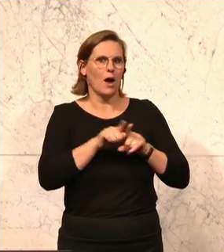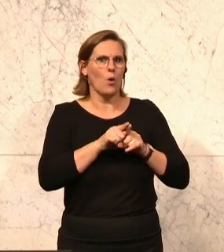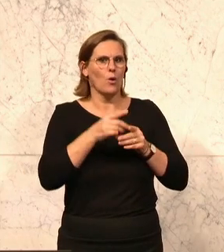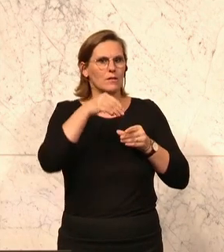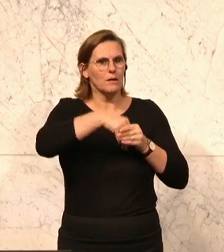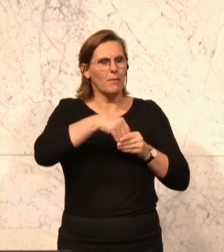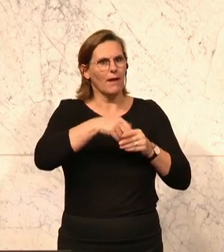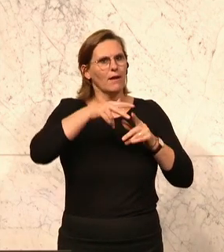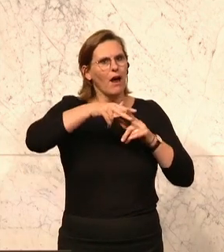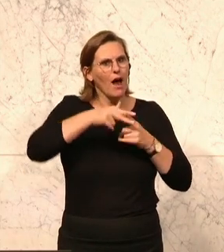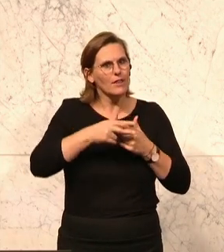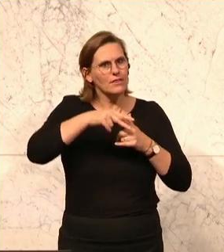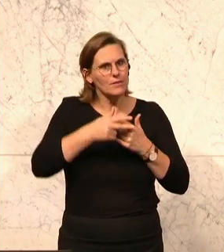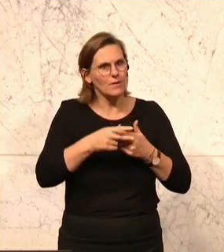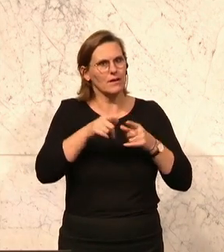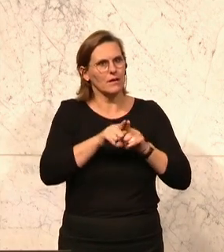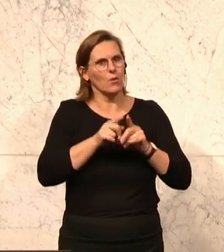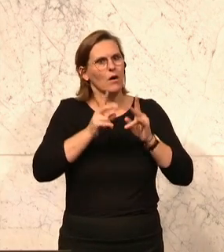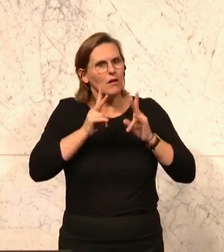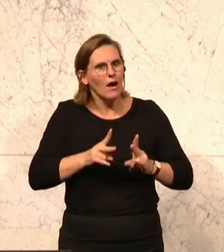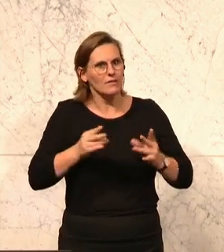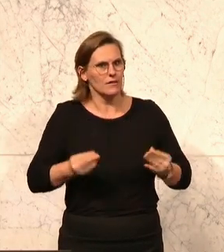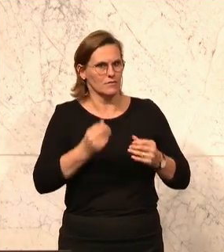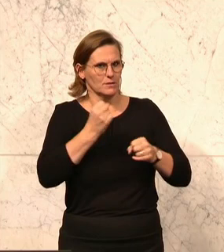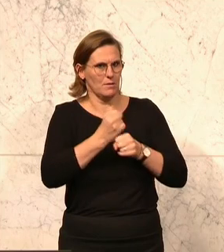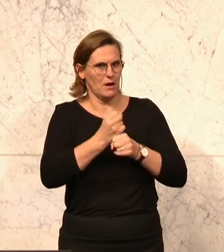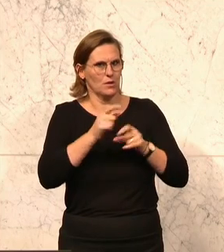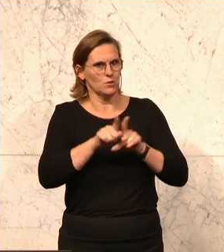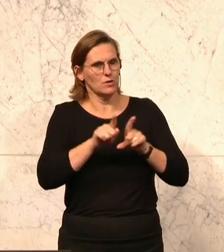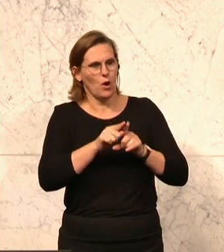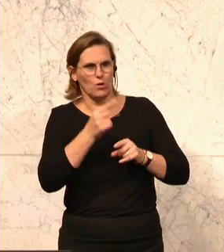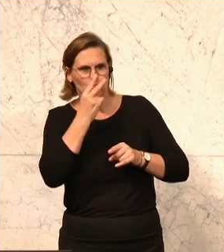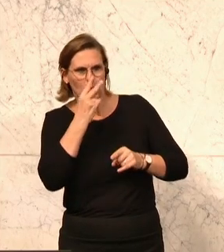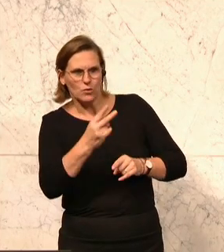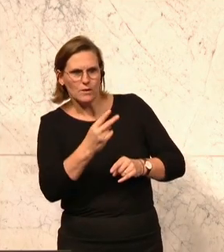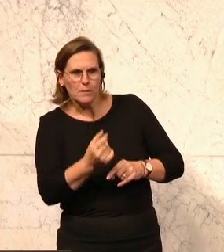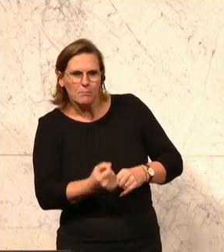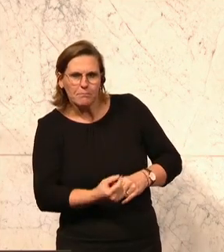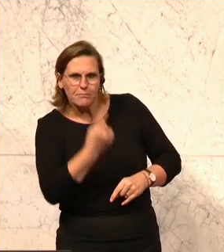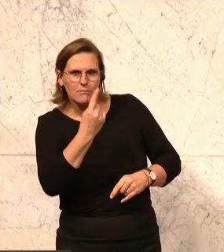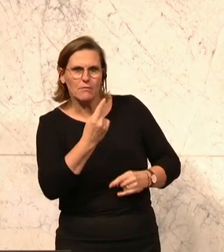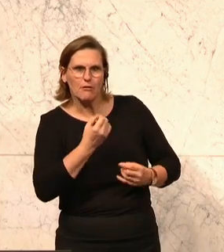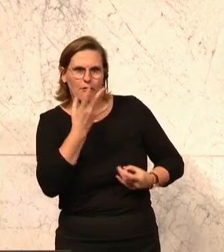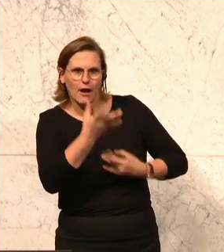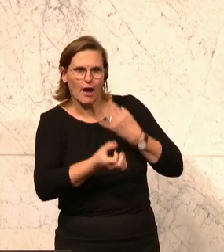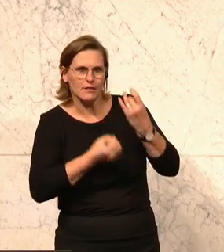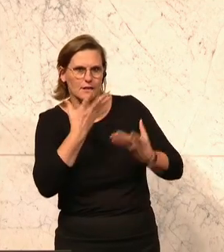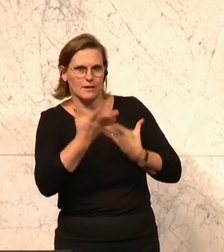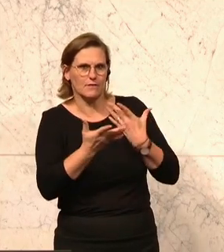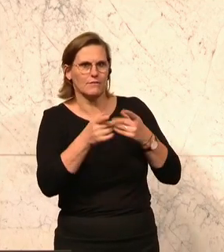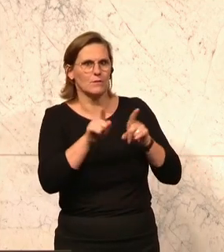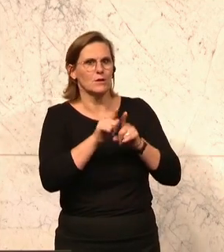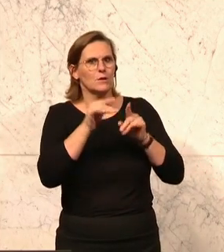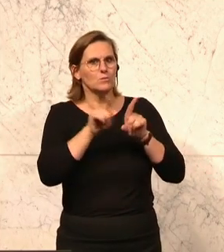Handwerks und des Alleinstellungsmerkmals, des kreativen Ausdrucks. Kunst darf und muss auch